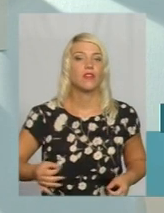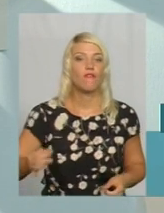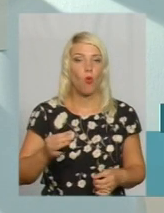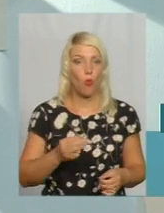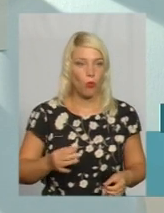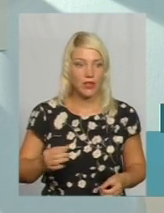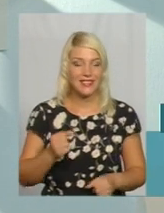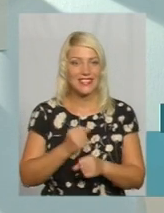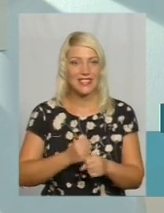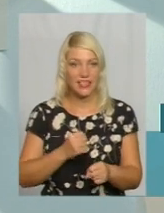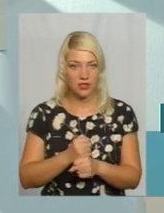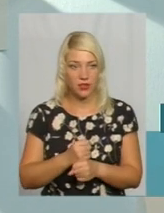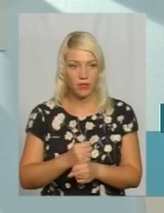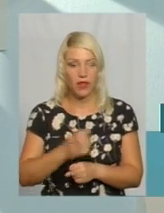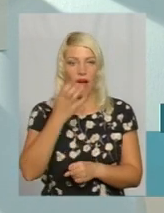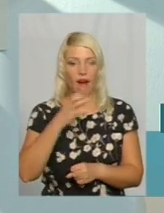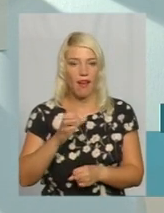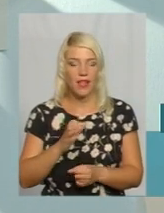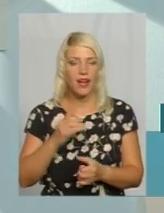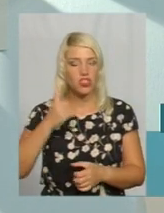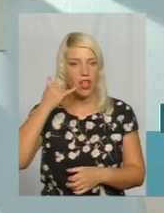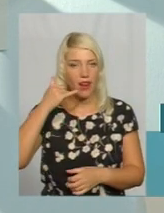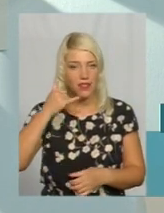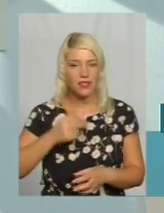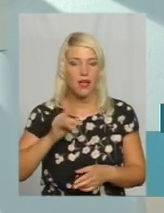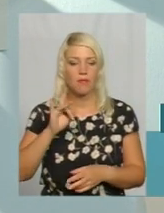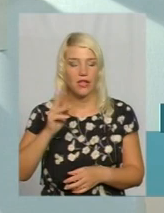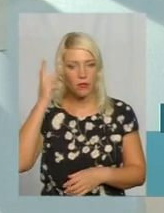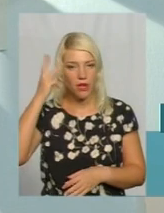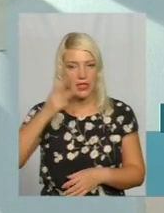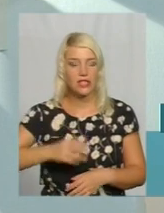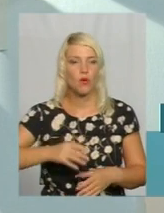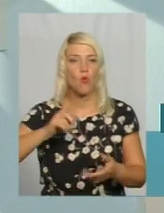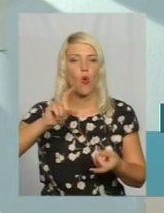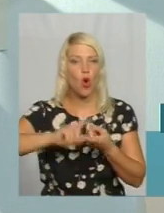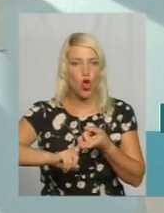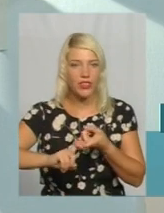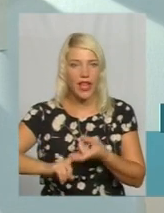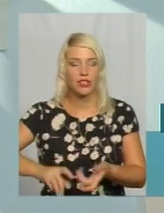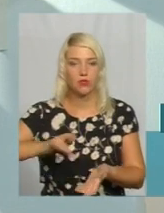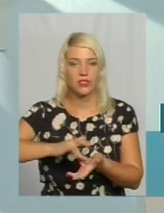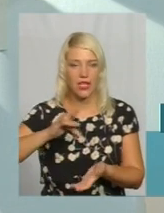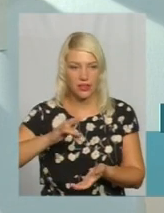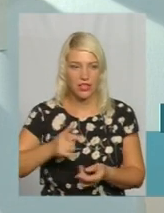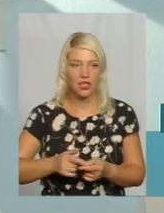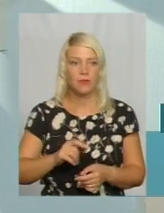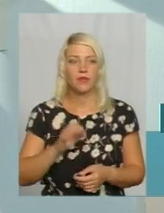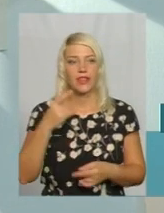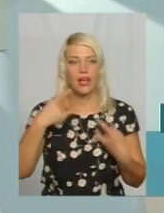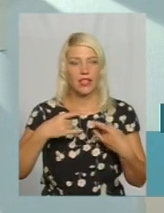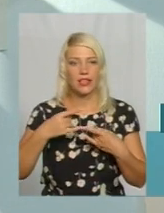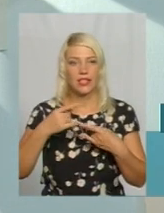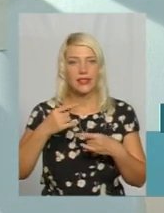діє гаряча лінія при Хмельницькому обласному контактному центрі. Її телефон 0800 508